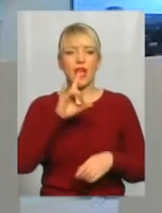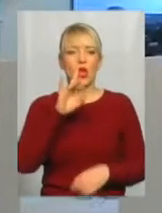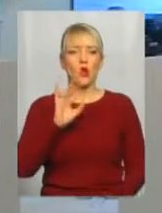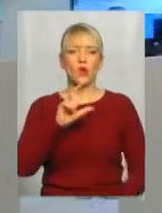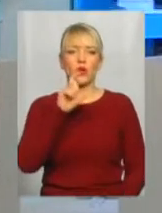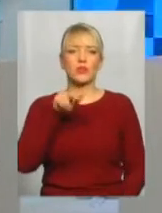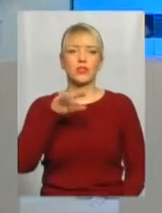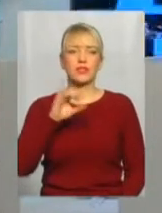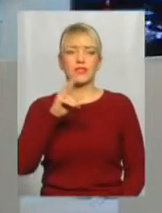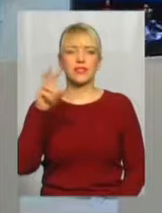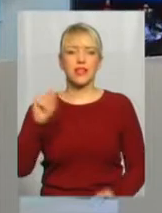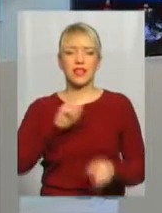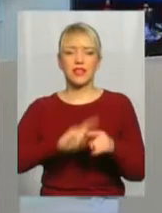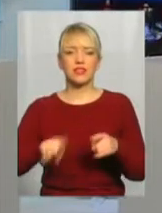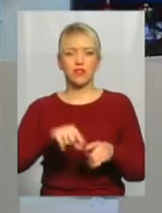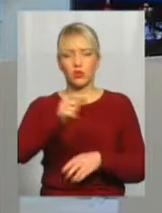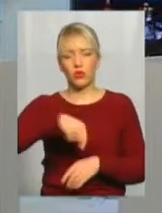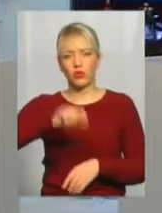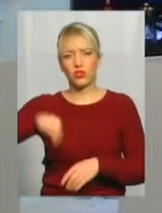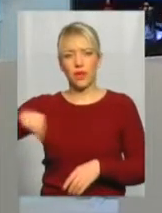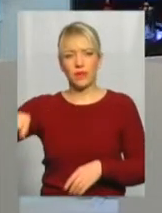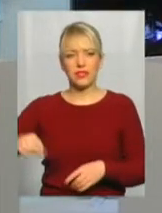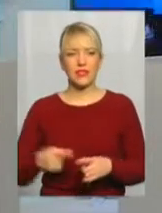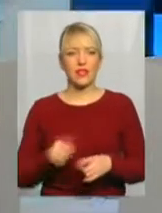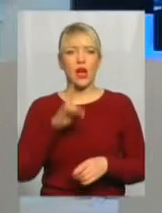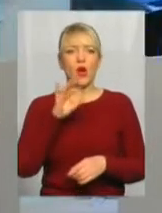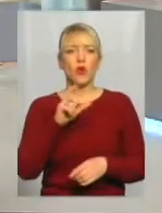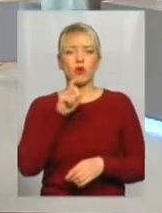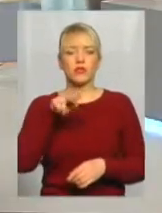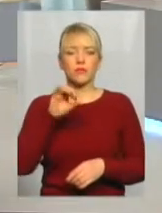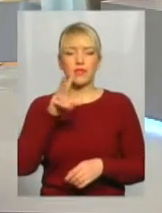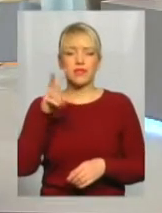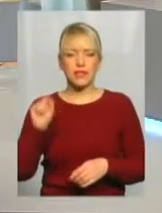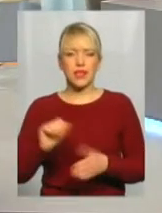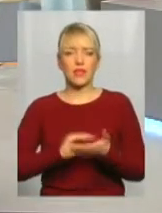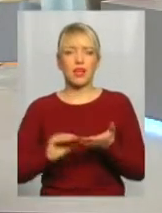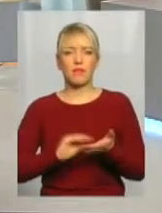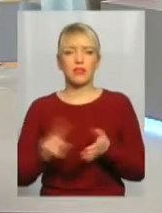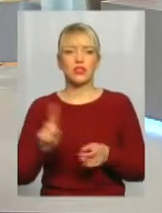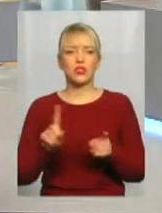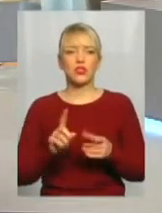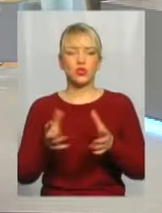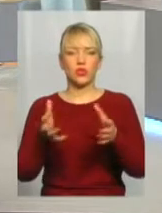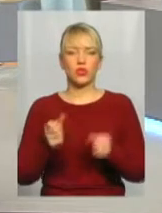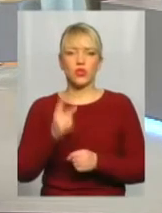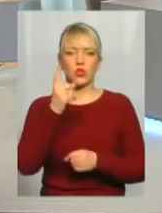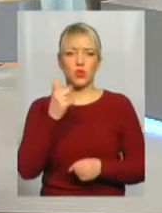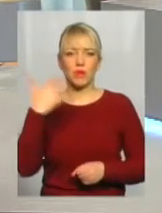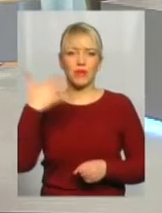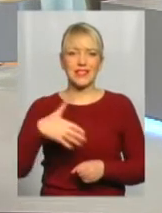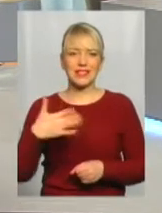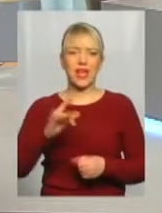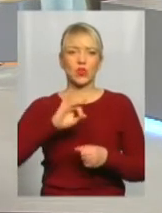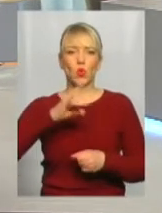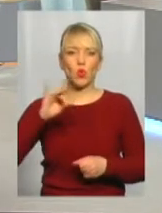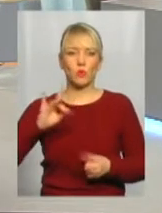швидку руч написана. Розписка в одержанні 150 рублів сріблом. І куди,